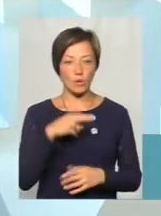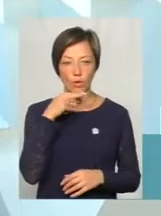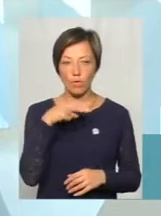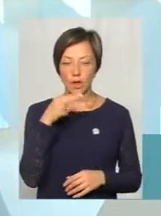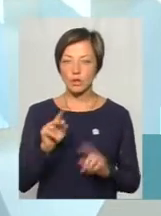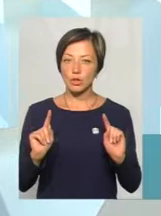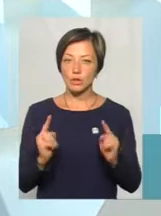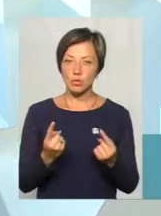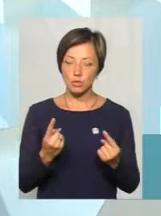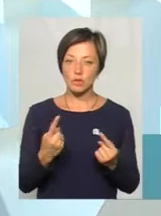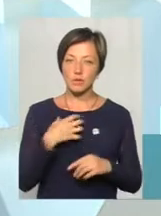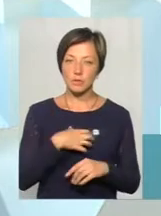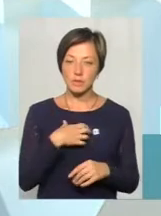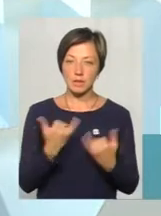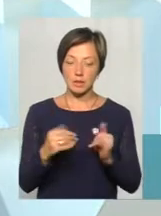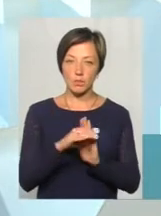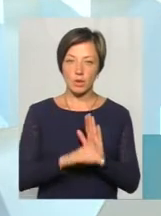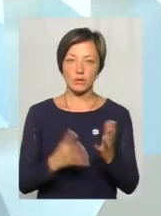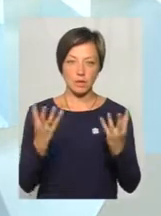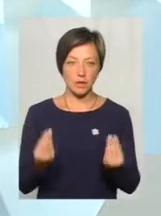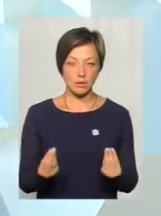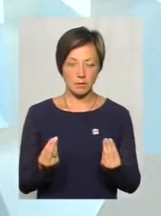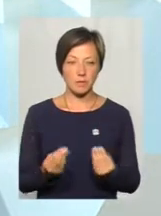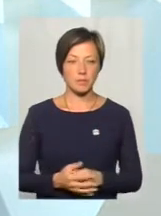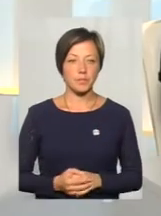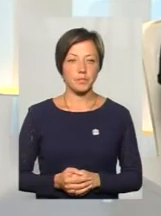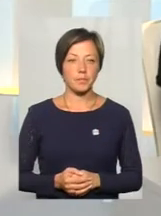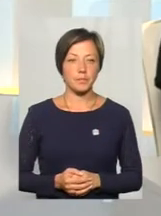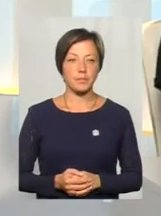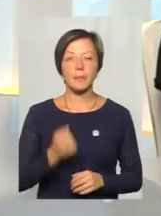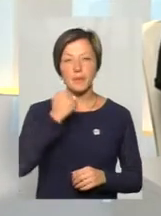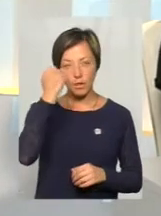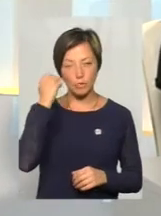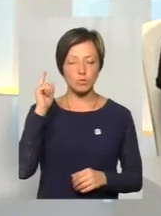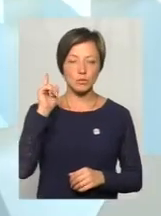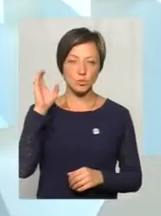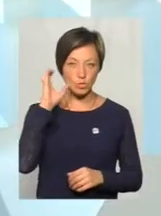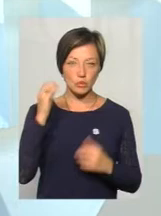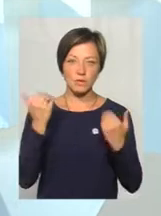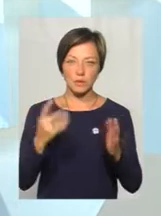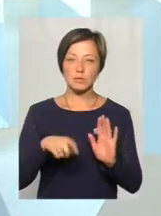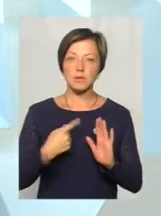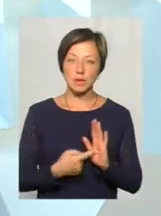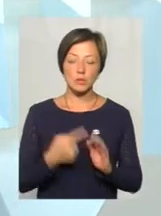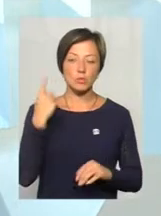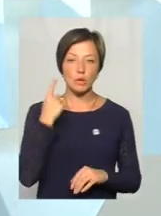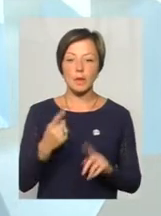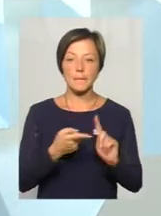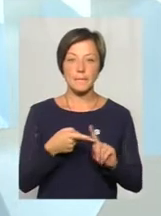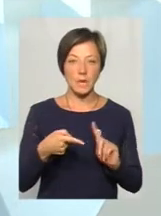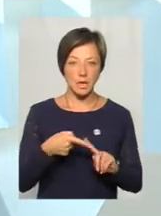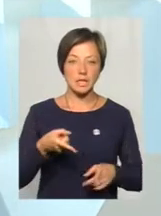Воно дуже кардинально стоїть на порядку дяньому сьогодні. Дякую, ми почули вашу Дякую за запитання. По-першому питанню,